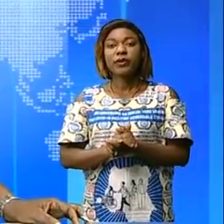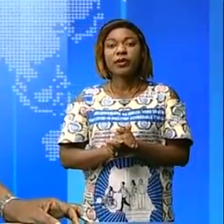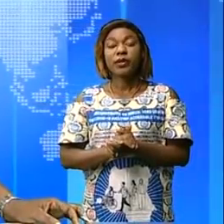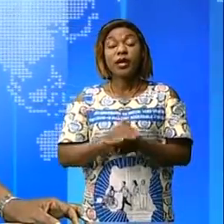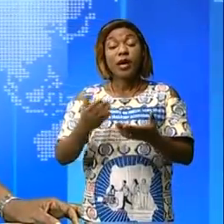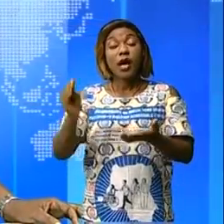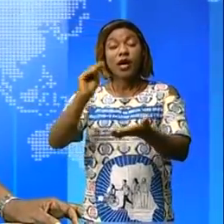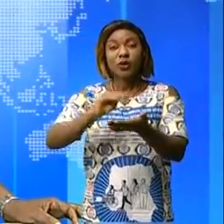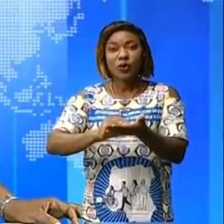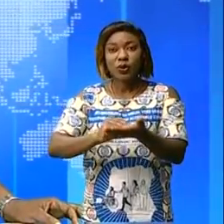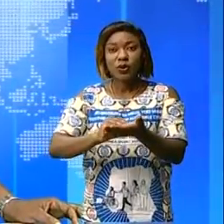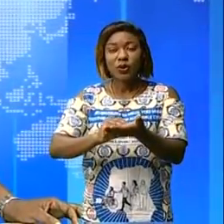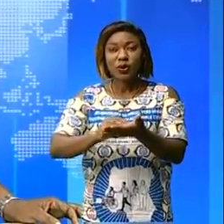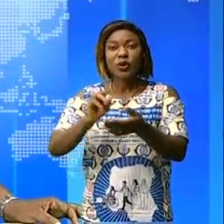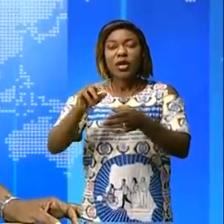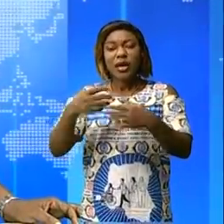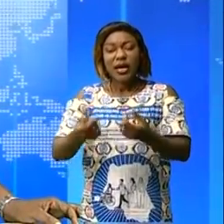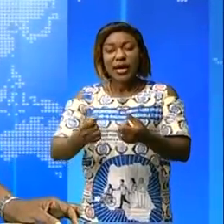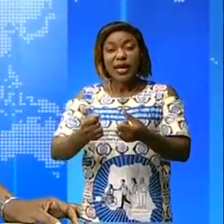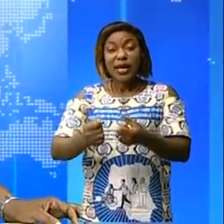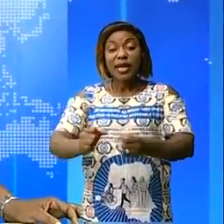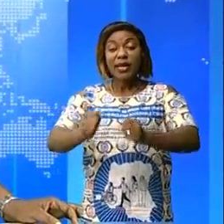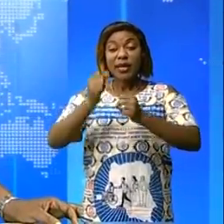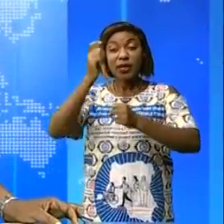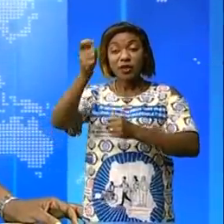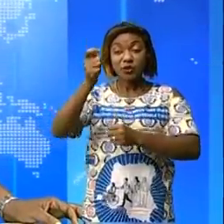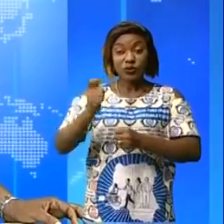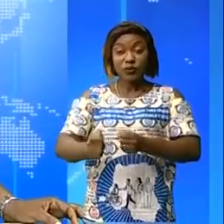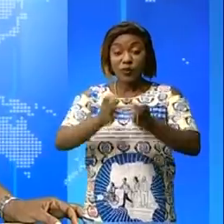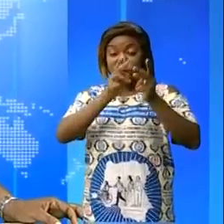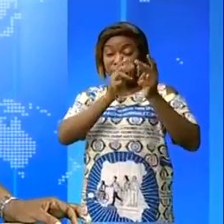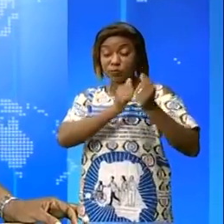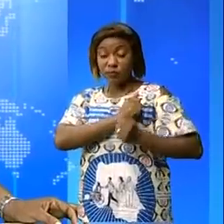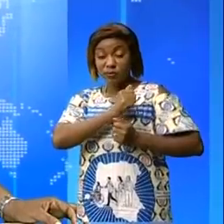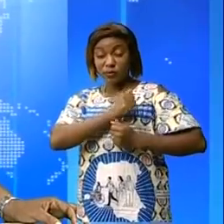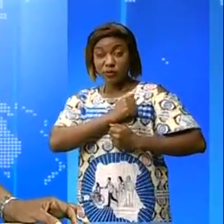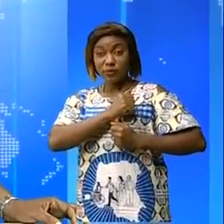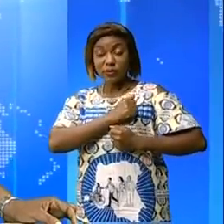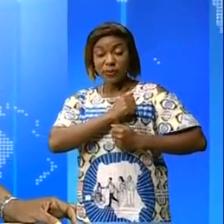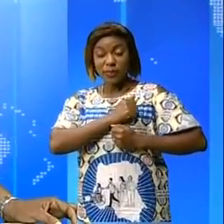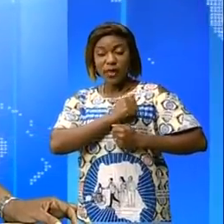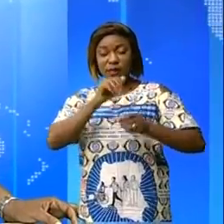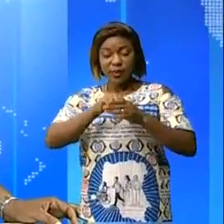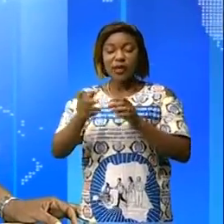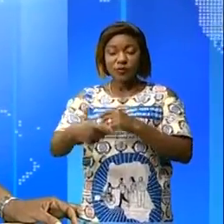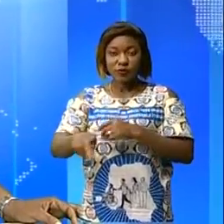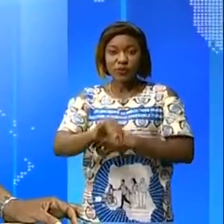Suivez à présent l'exploit de nos forces armées de la République démocratique du Congo dans la province de Litori.